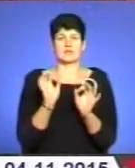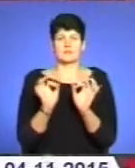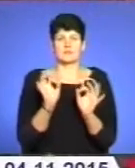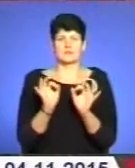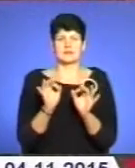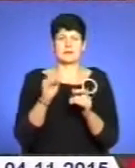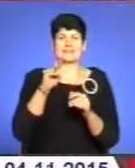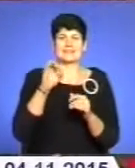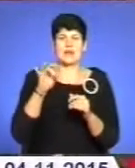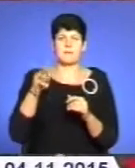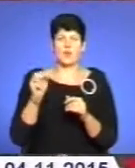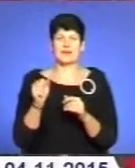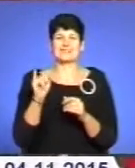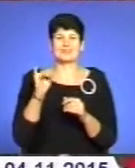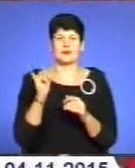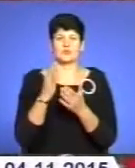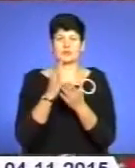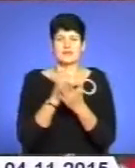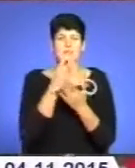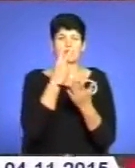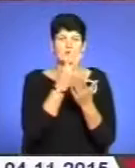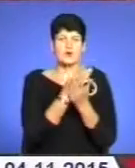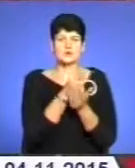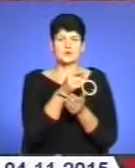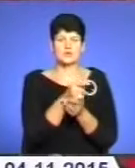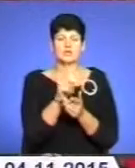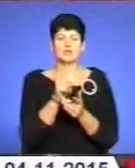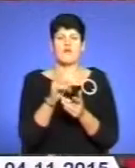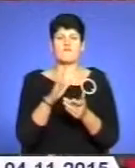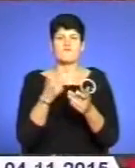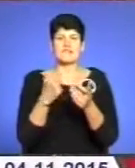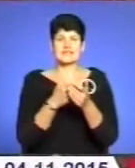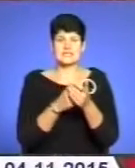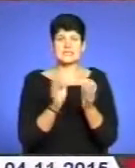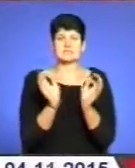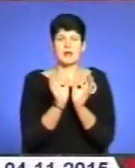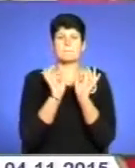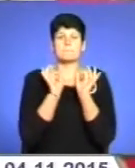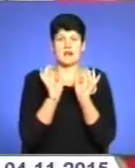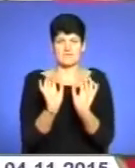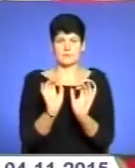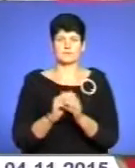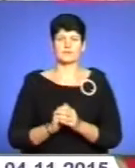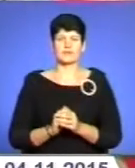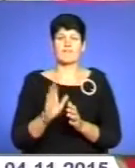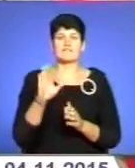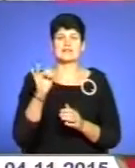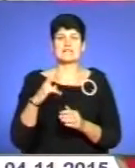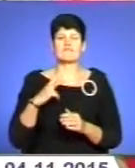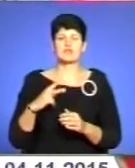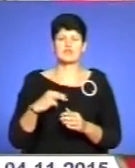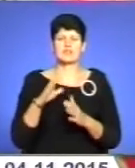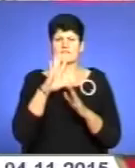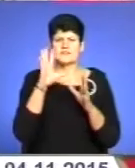термоіндикатор, який вказує, що вакцина зберігалася правильно. Вакцина французька є усі